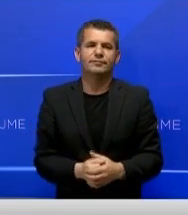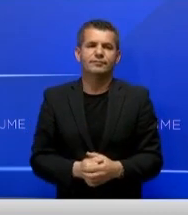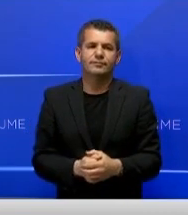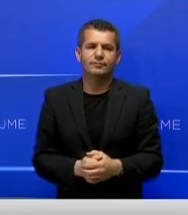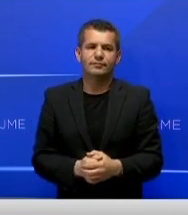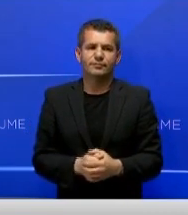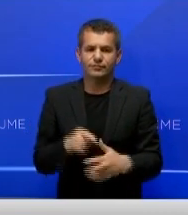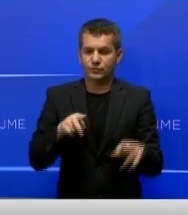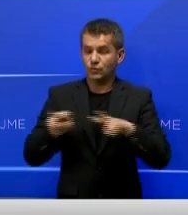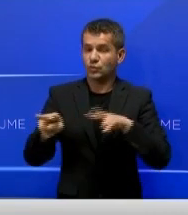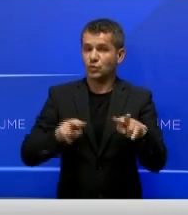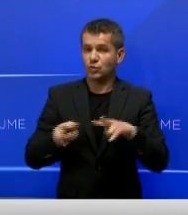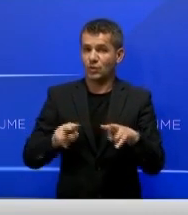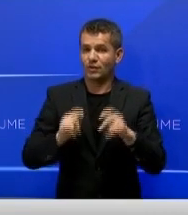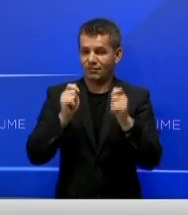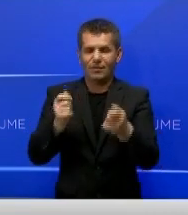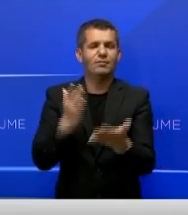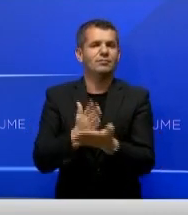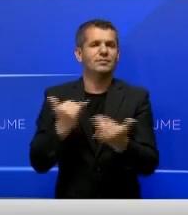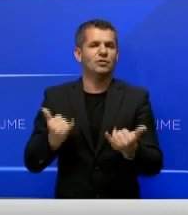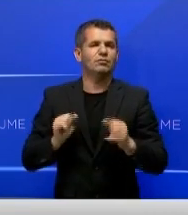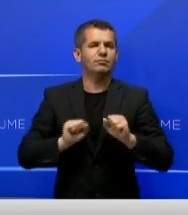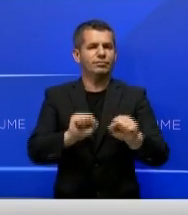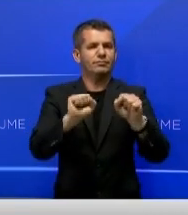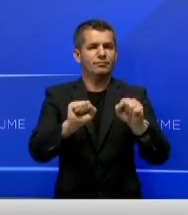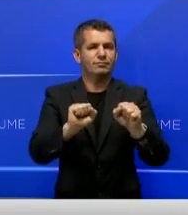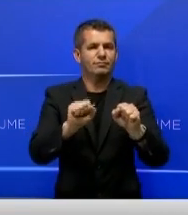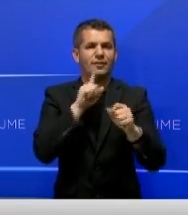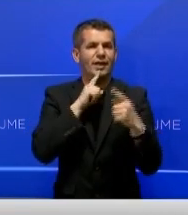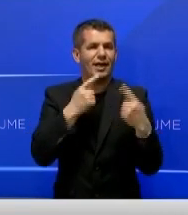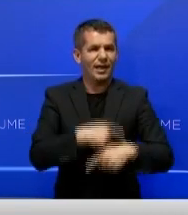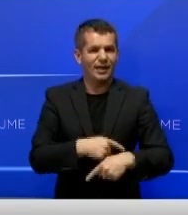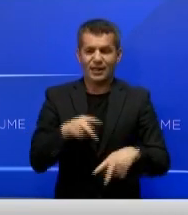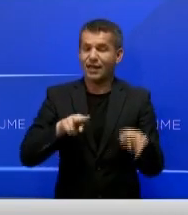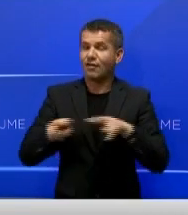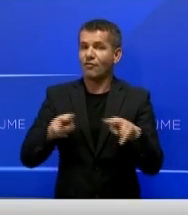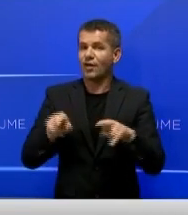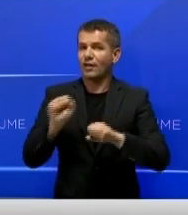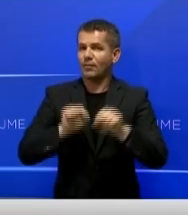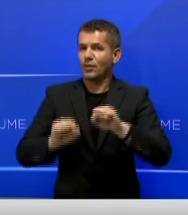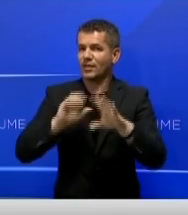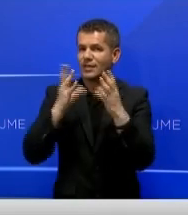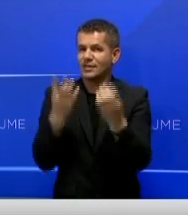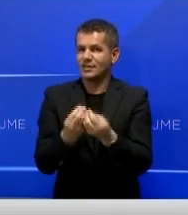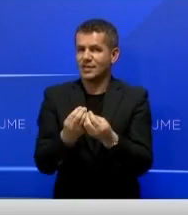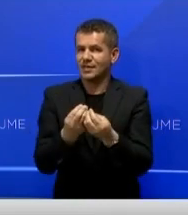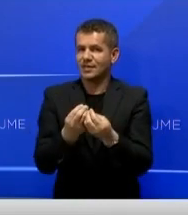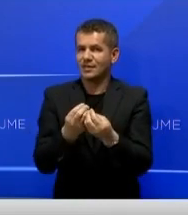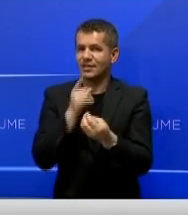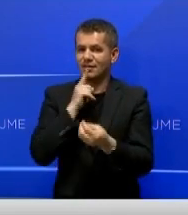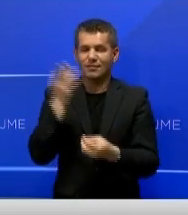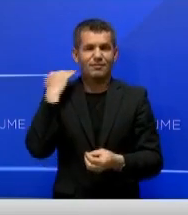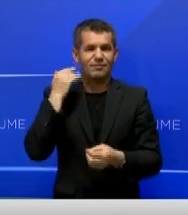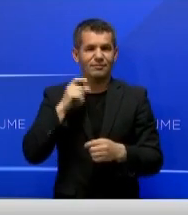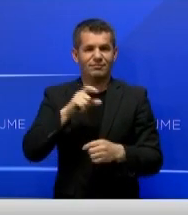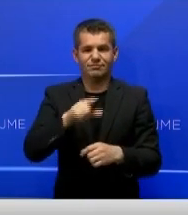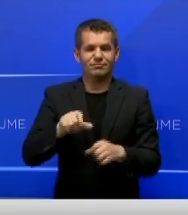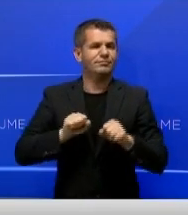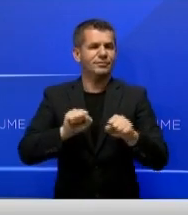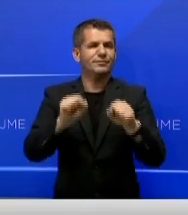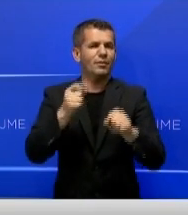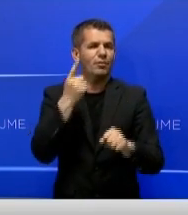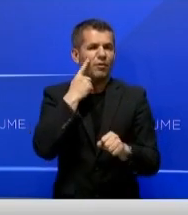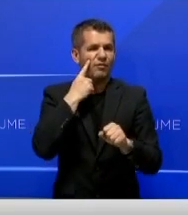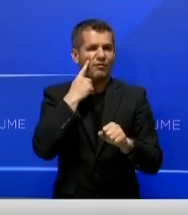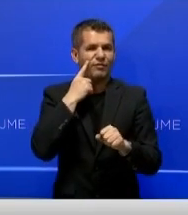Gjukata e apelit i ka defuzuar si të pa bazuar ankesat e avokatëve mbrojtës për hedhjet të aktakuzës dhe kundërshtim të provave